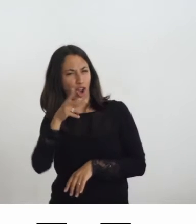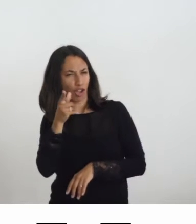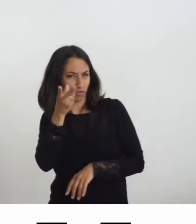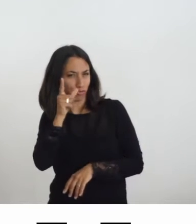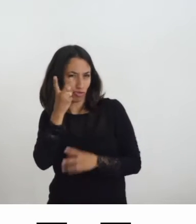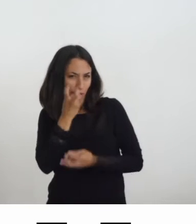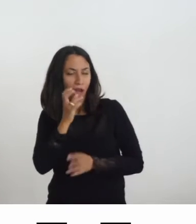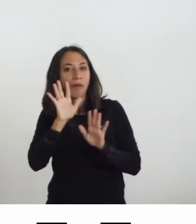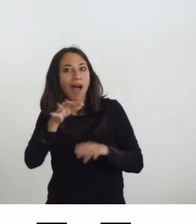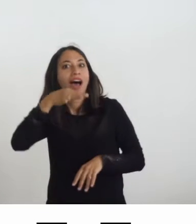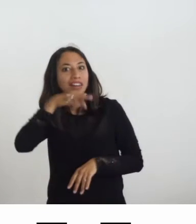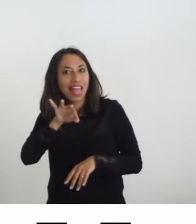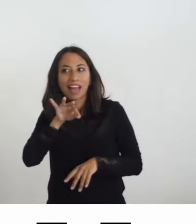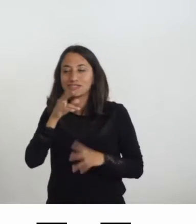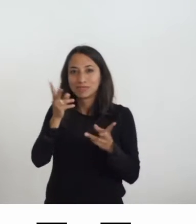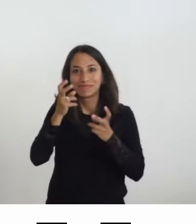cogliere.